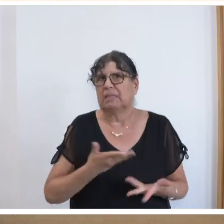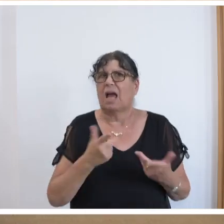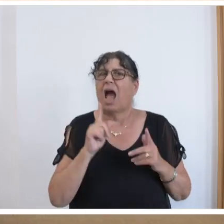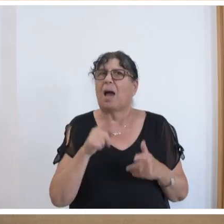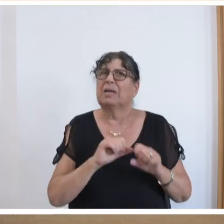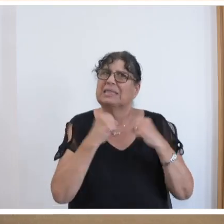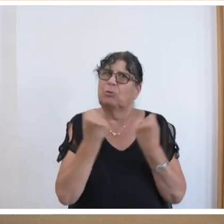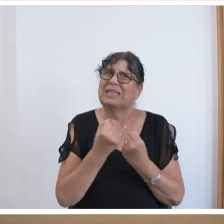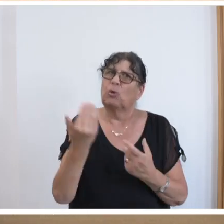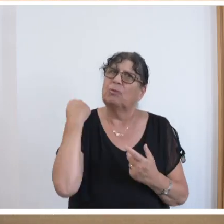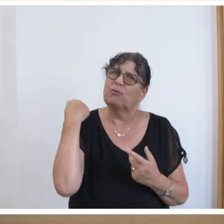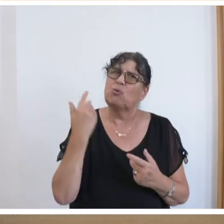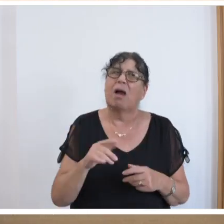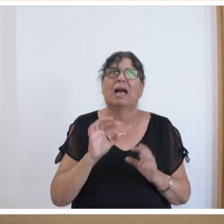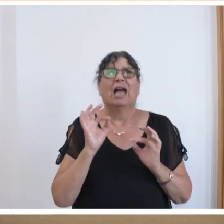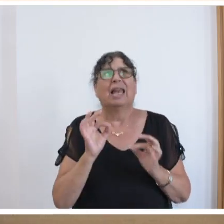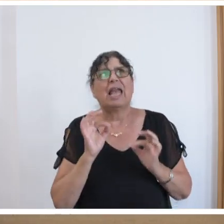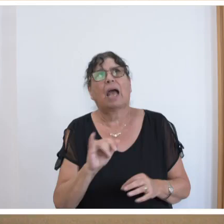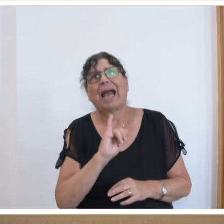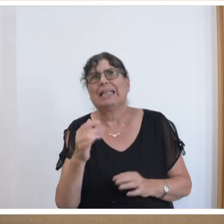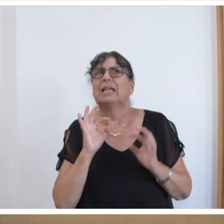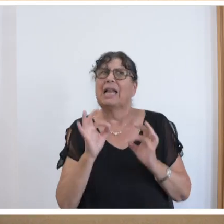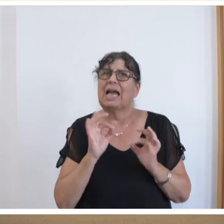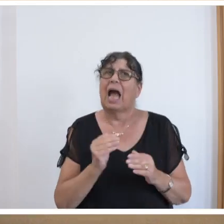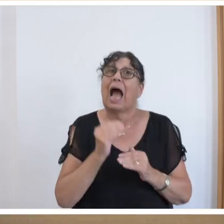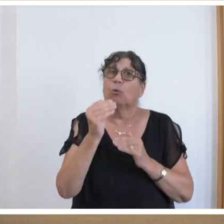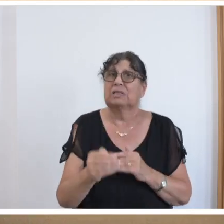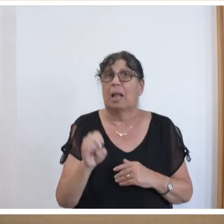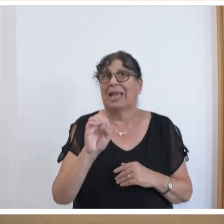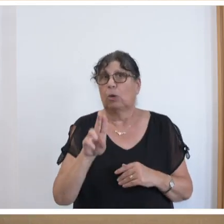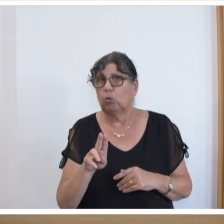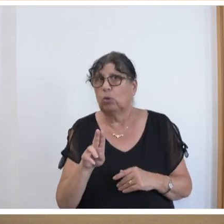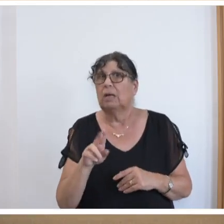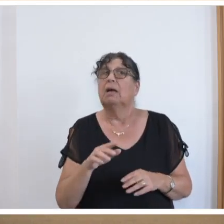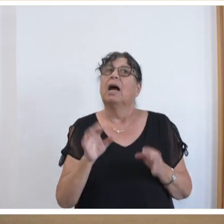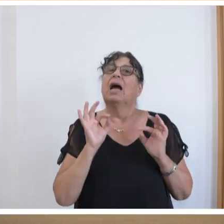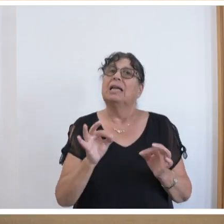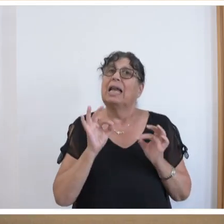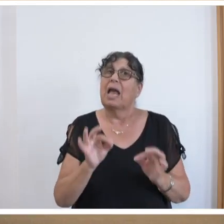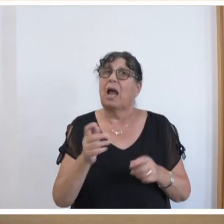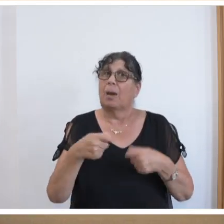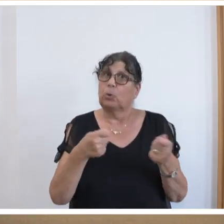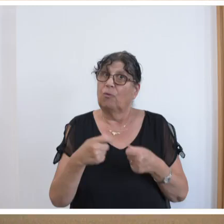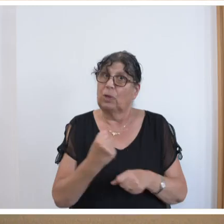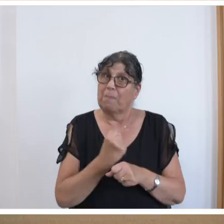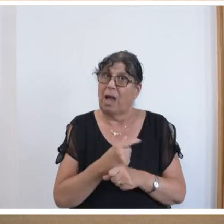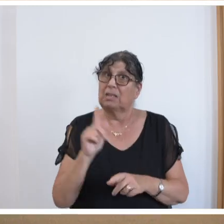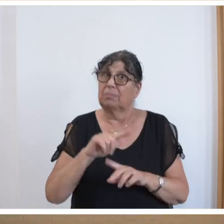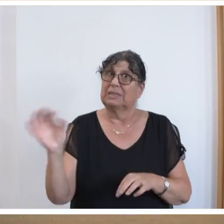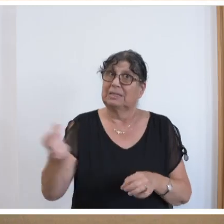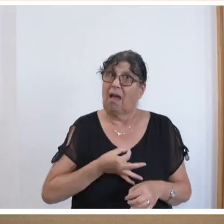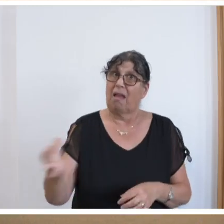Vergangenheit gehabt, dass Lehrerinnen und Lehrer, die außerhalb der EU ihre Lehramtsbefähigung erworben haben und ins Saarland gekommen sind,